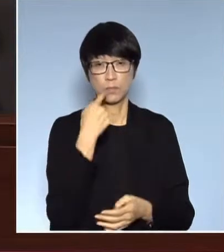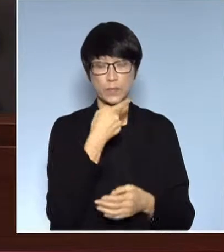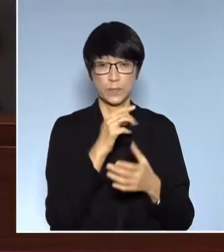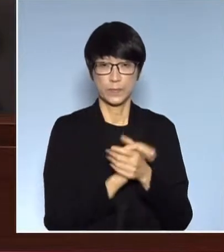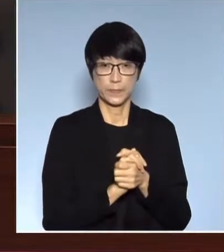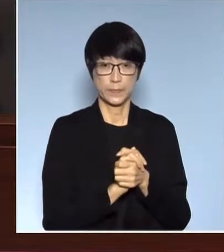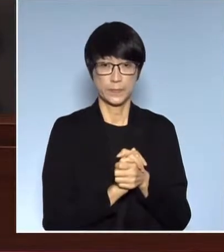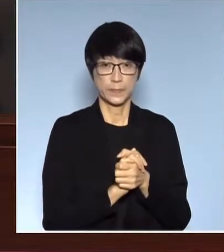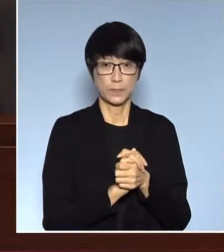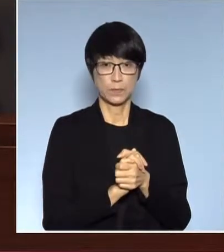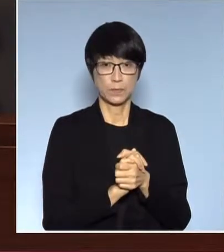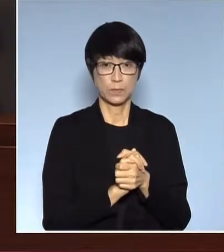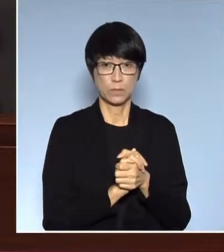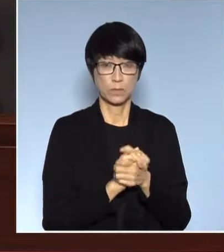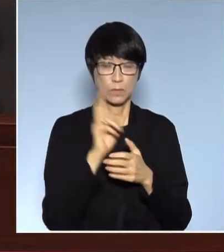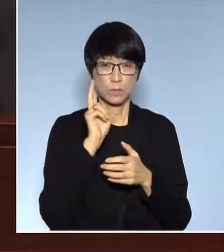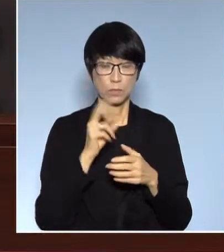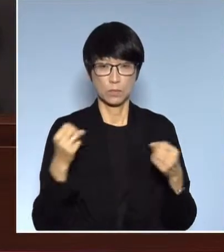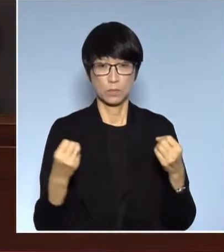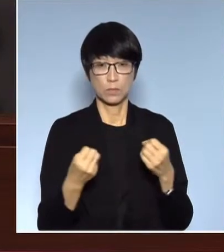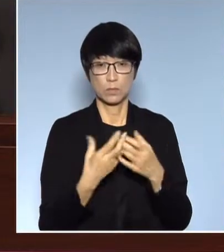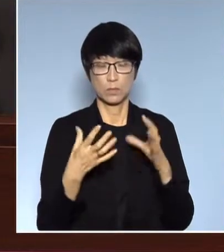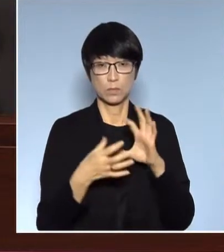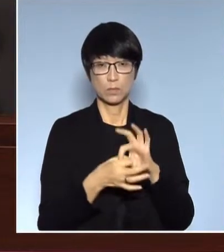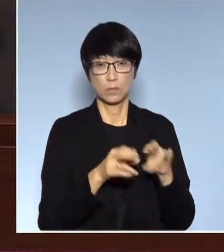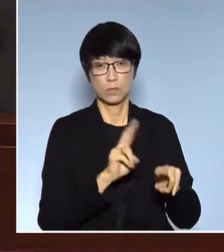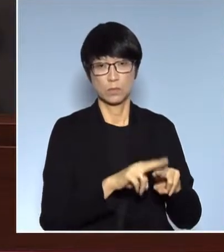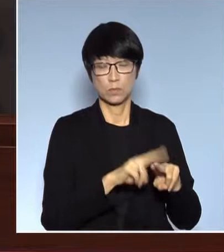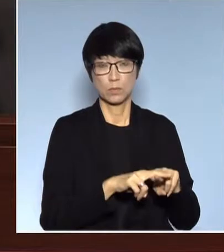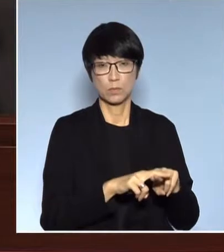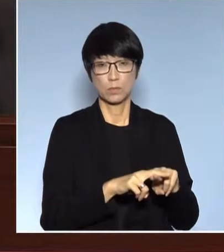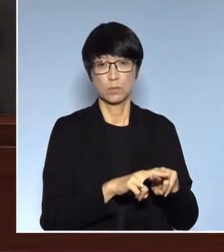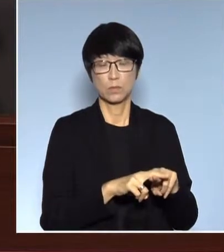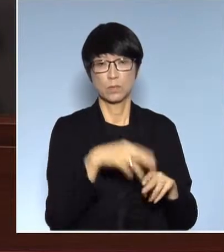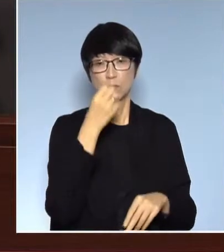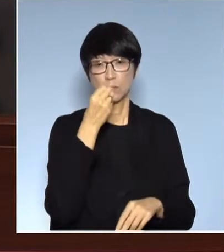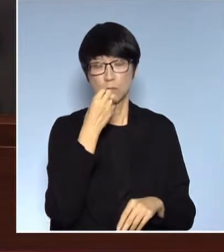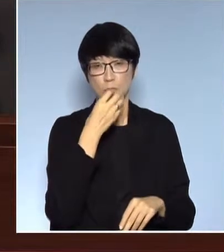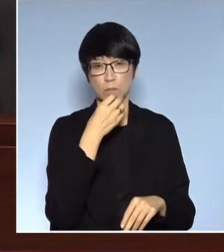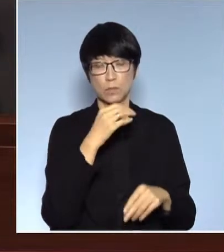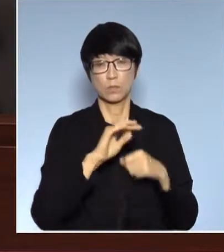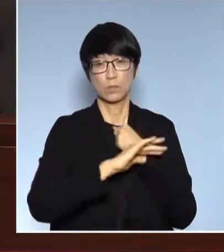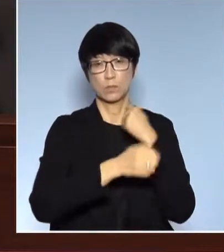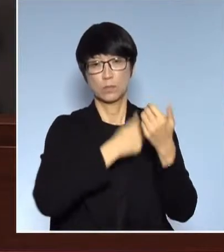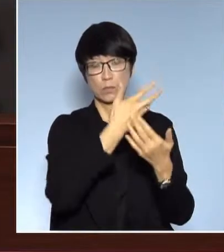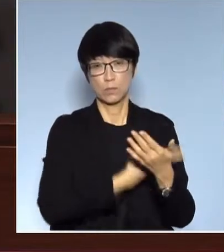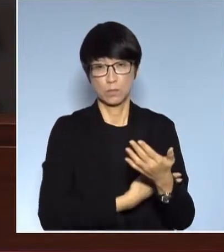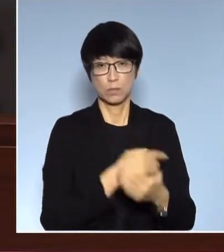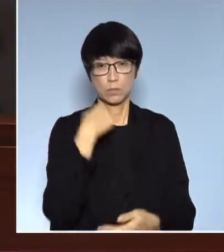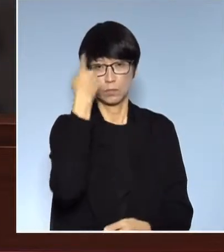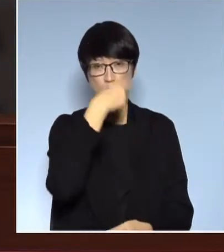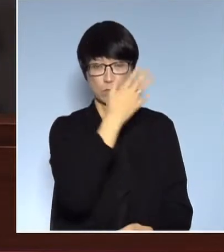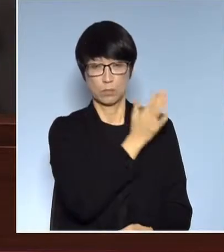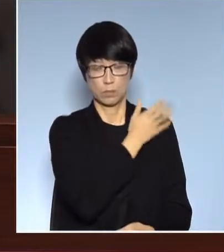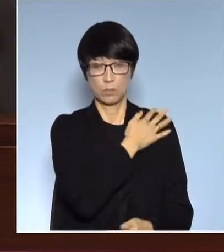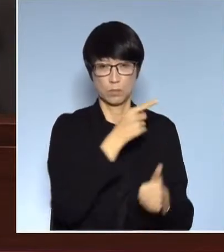當有事件同時涉及內地管轄的事項和特區管轄的項是誰有責任優先